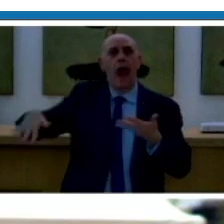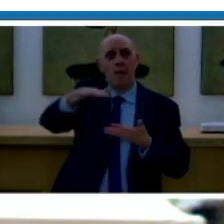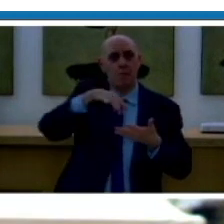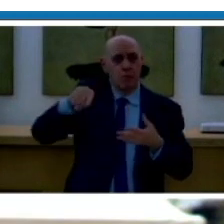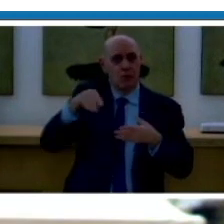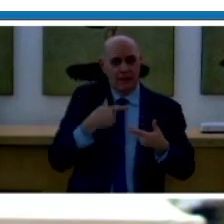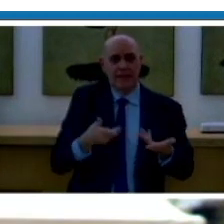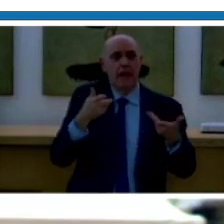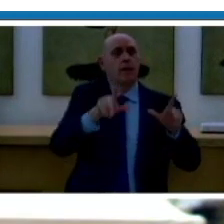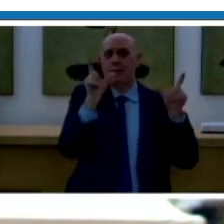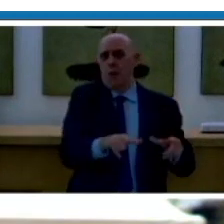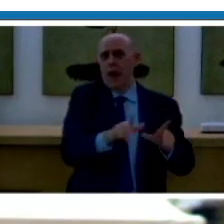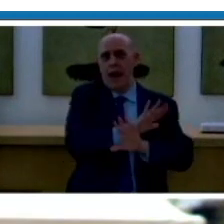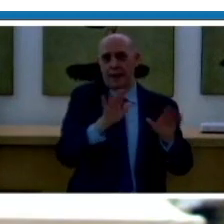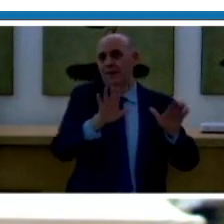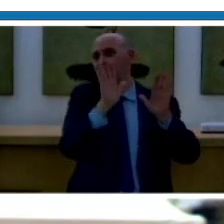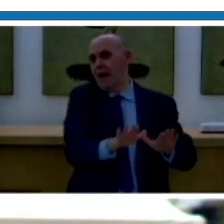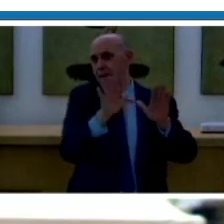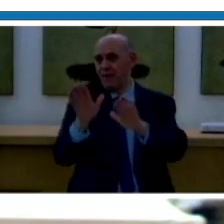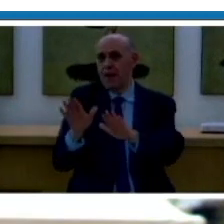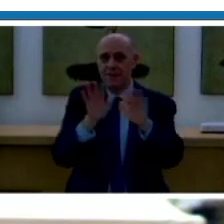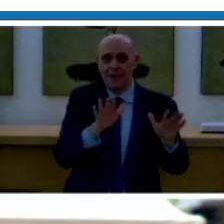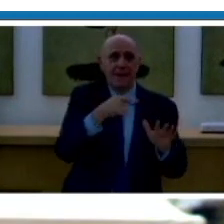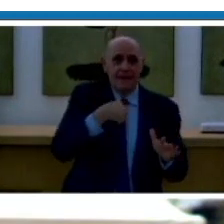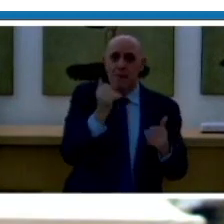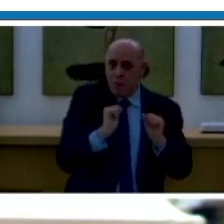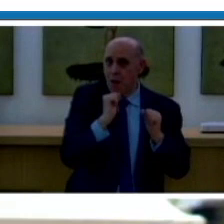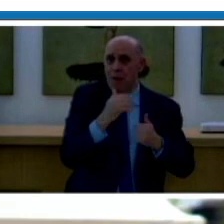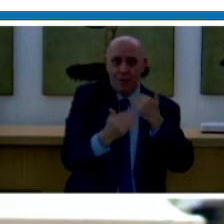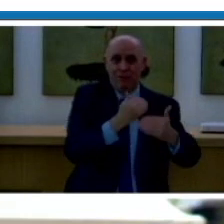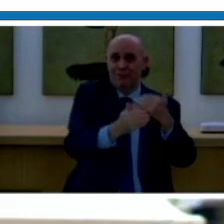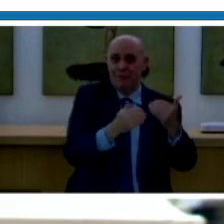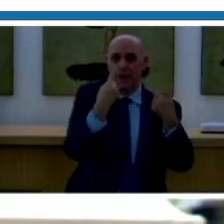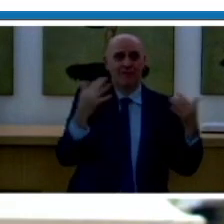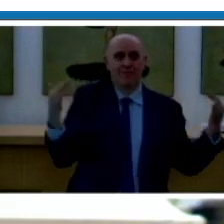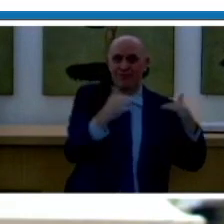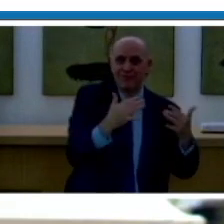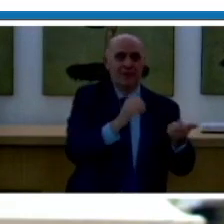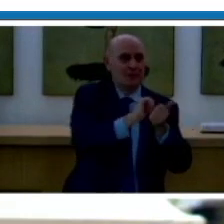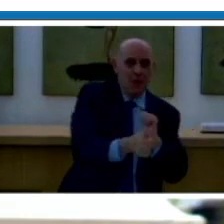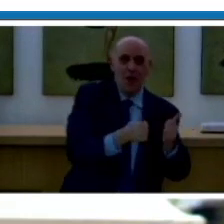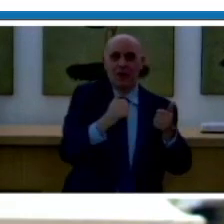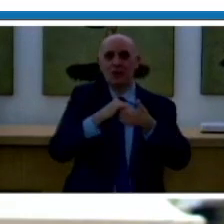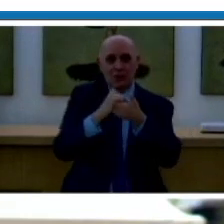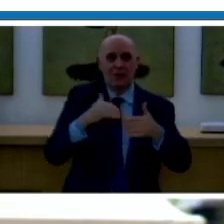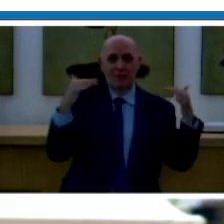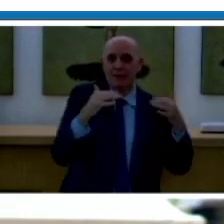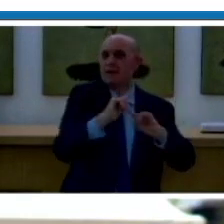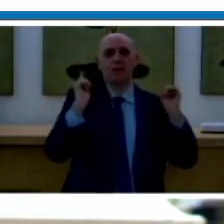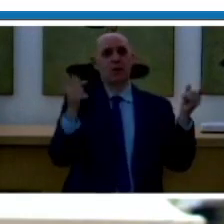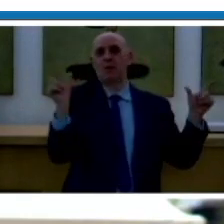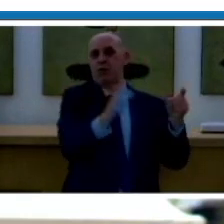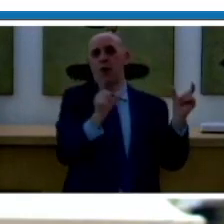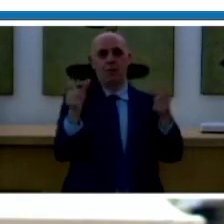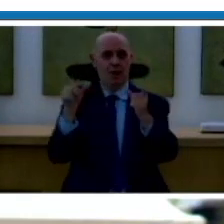ci davano l'opportunità di creare dei momenti di grande aggregazione sportiva e non solo di socializzazione. Perché